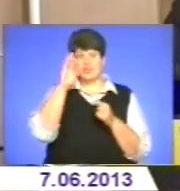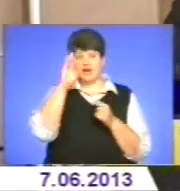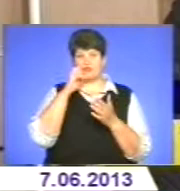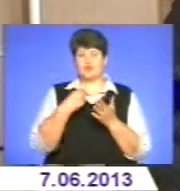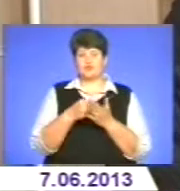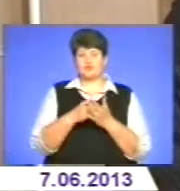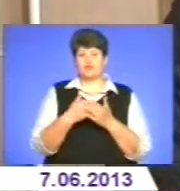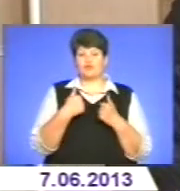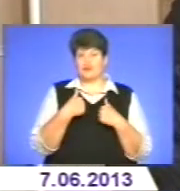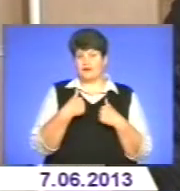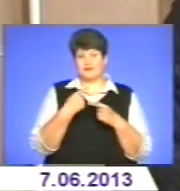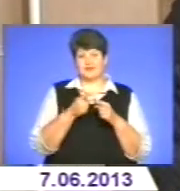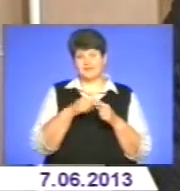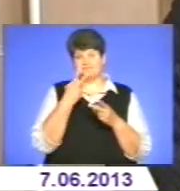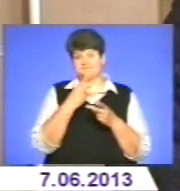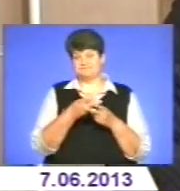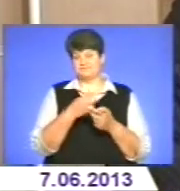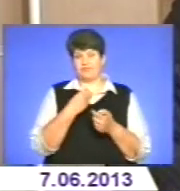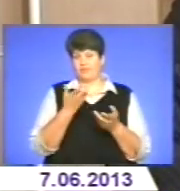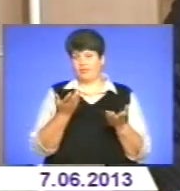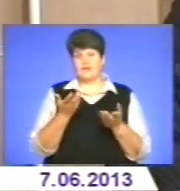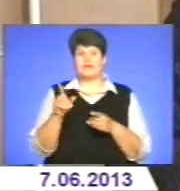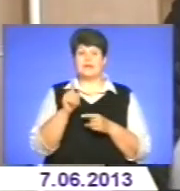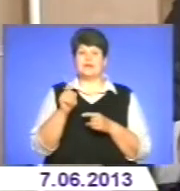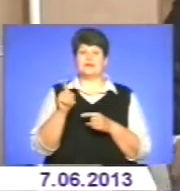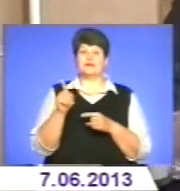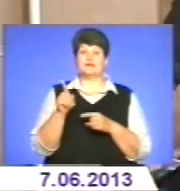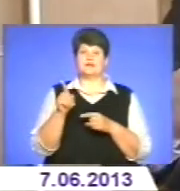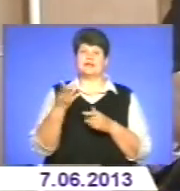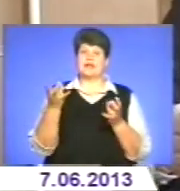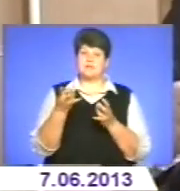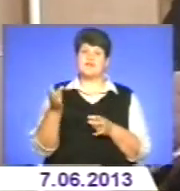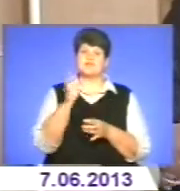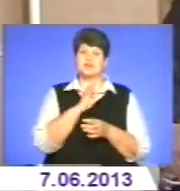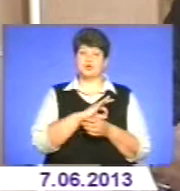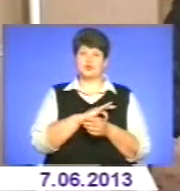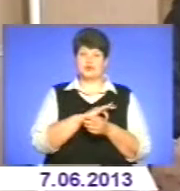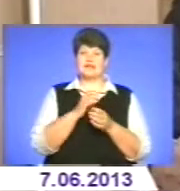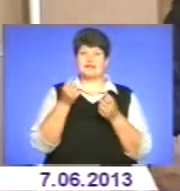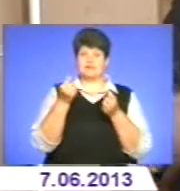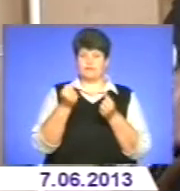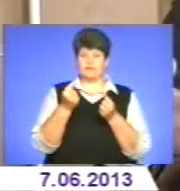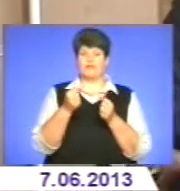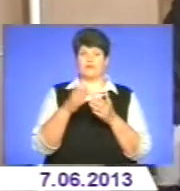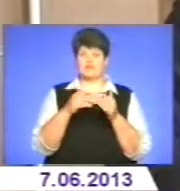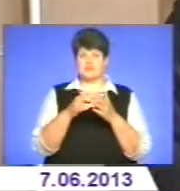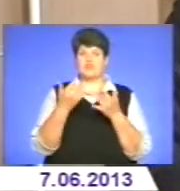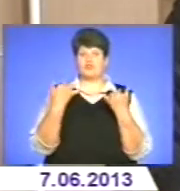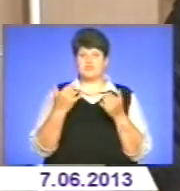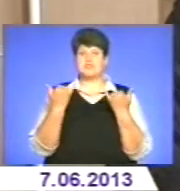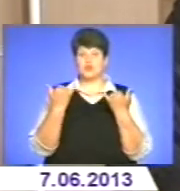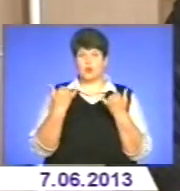В мене, як пасіністично на це дивлюся, і рахую, що треба використовувати ціницю в руці і вже сьогодні